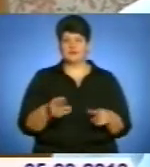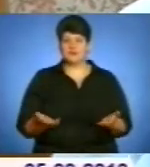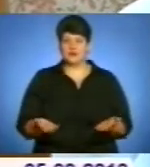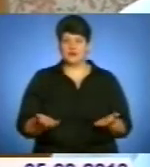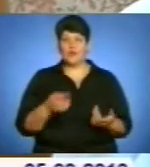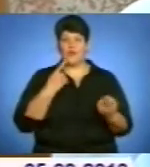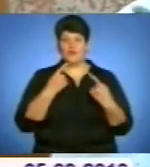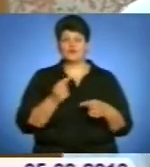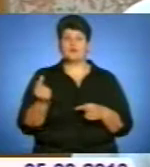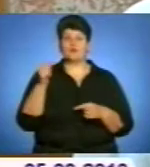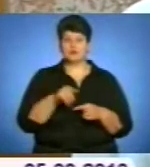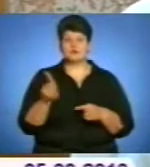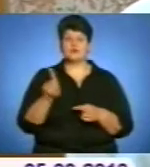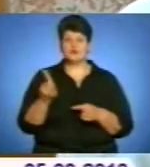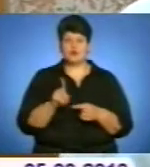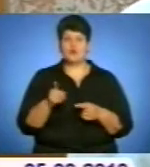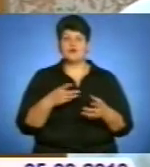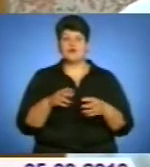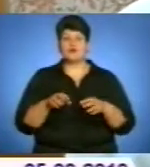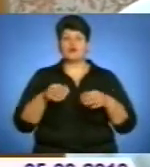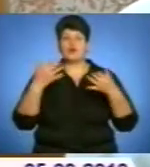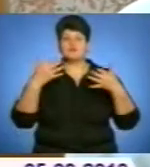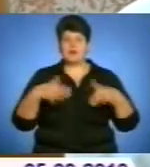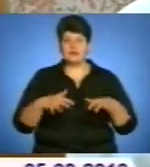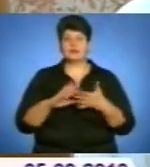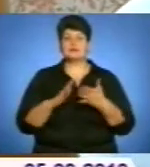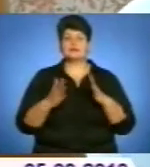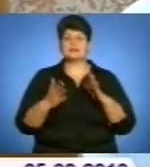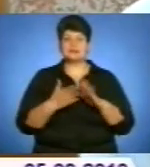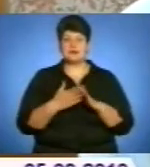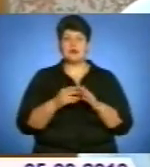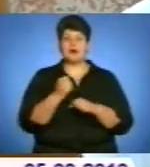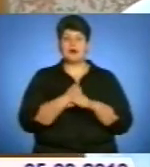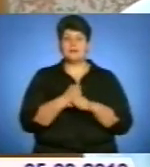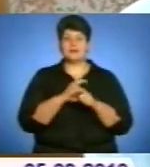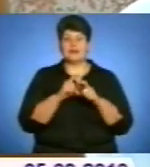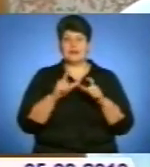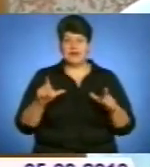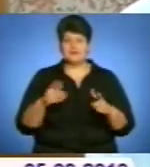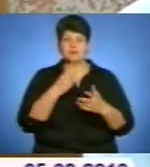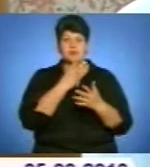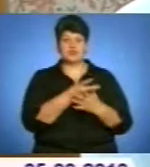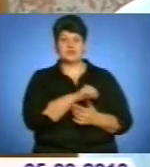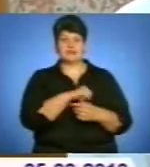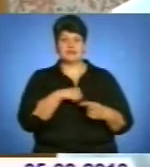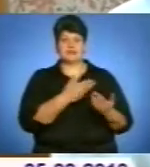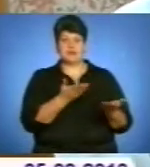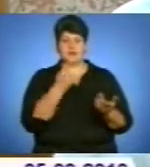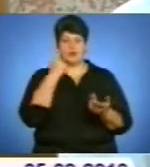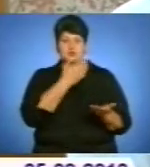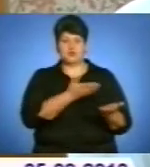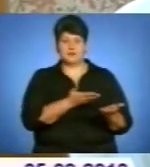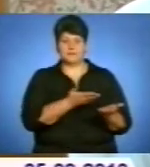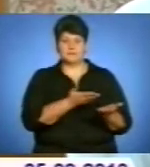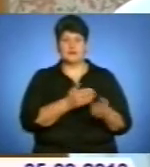те, що розвалена система і мережа комунальних аптек вже, мабуть, безсенсово, тому що ми бачимо самі це все на очах. Благами